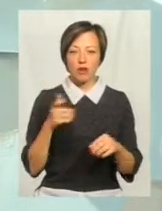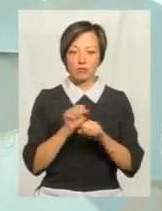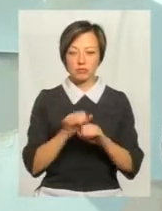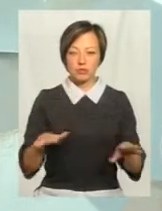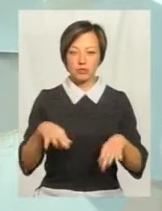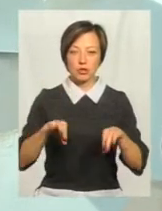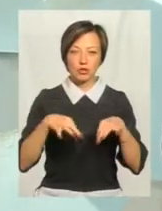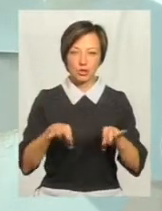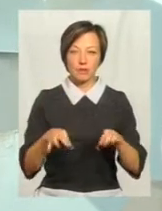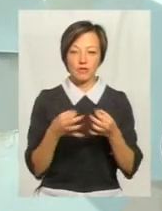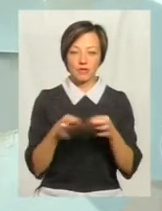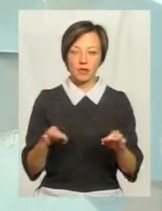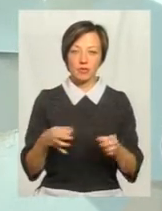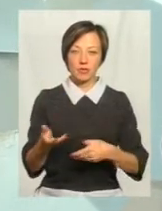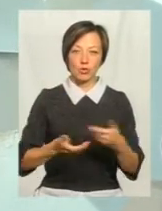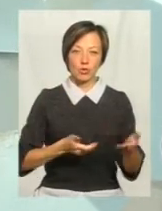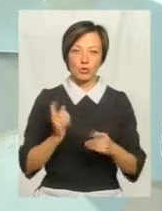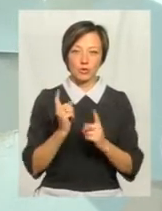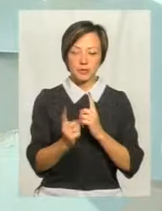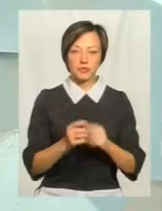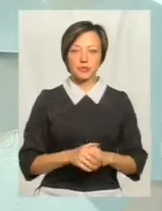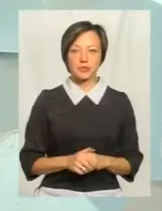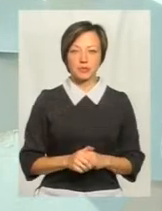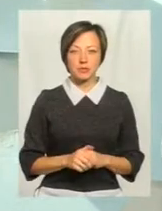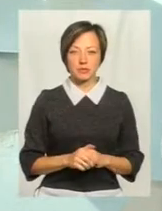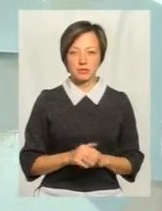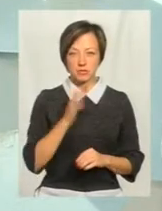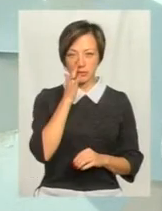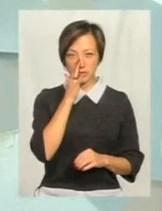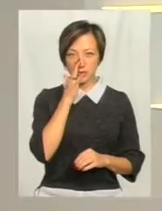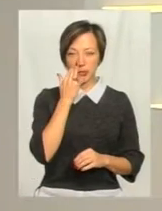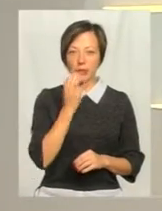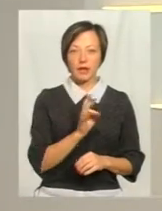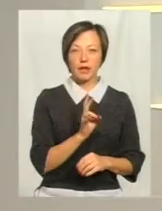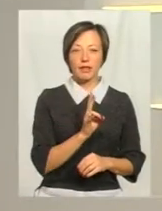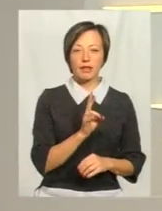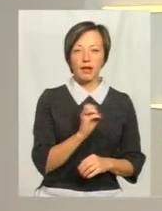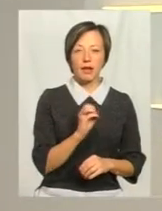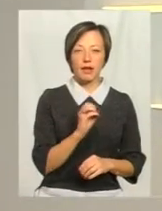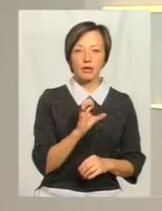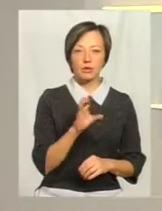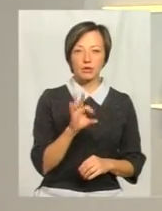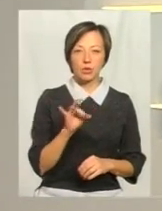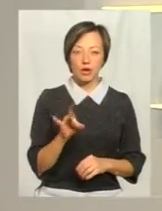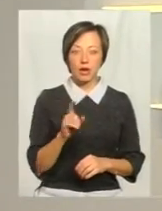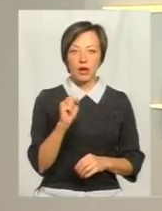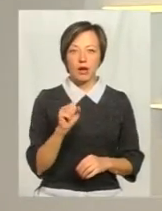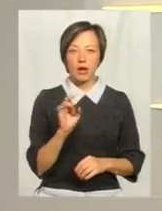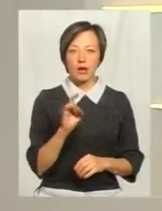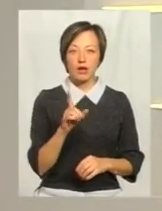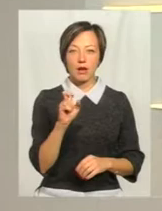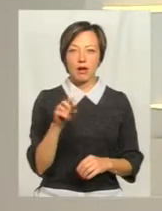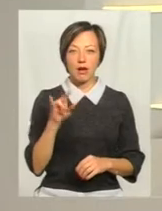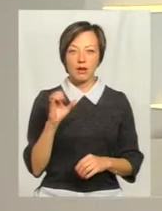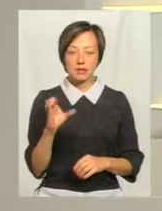і тоді вже вільно продовжувати руху. Дякую. Нестор Хархаліс. 24-й рік працює у службі